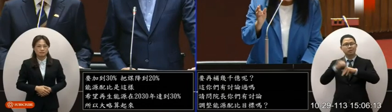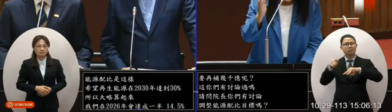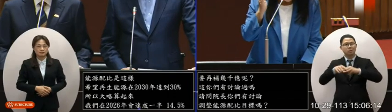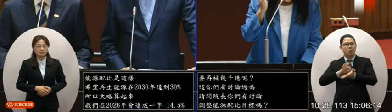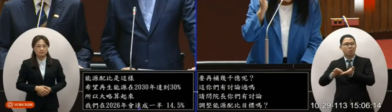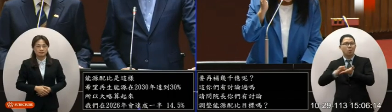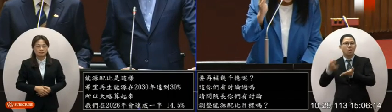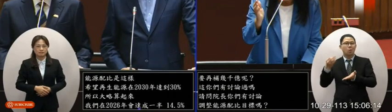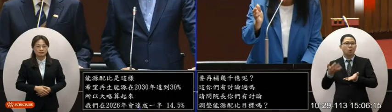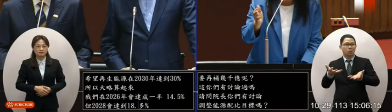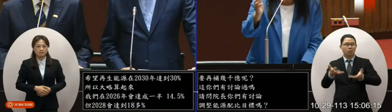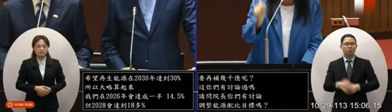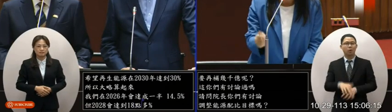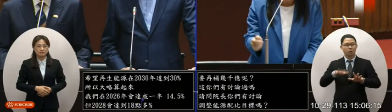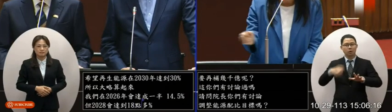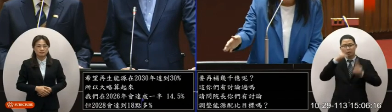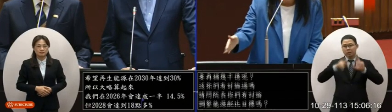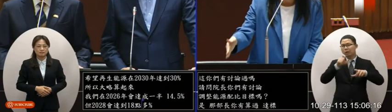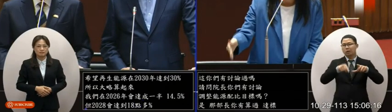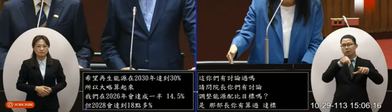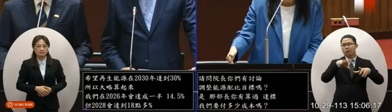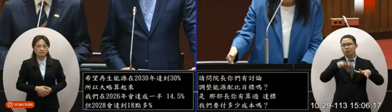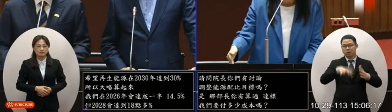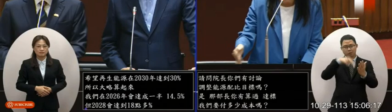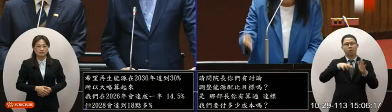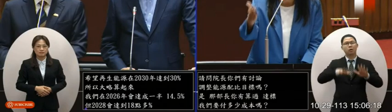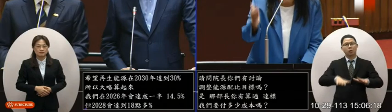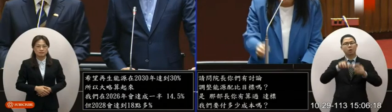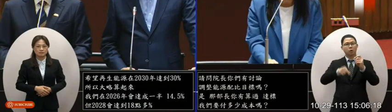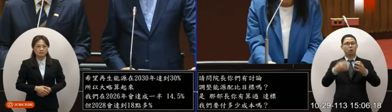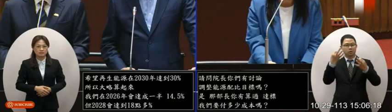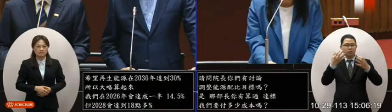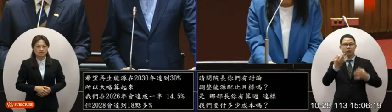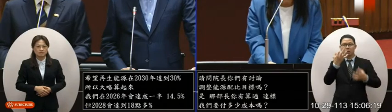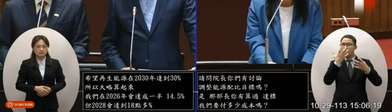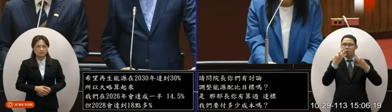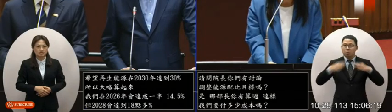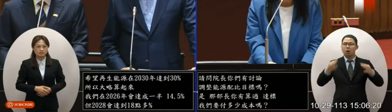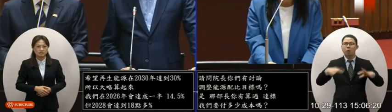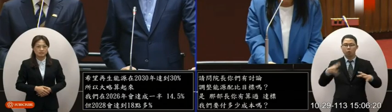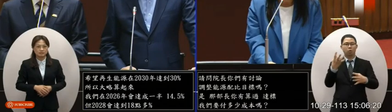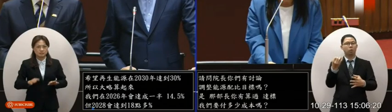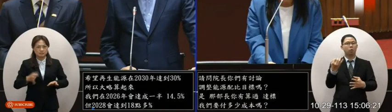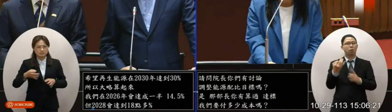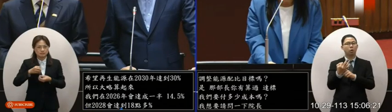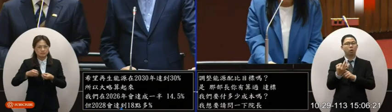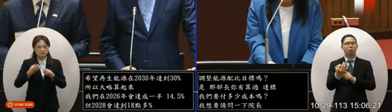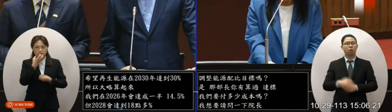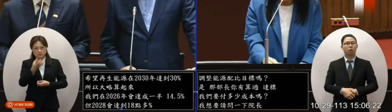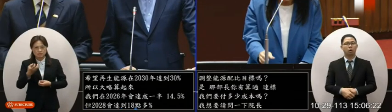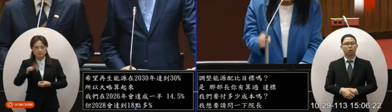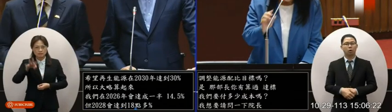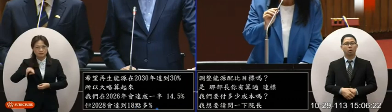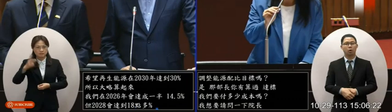請問台電現在賬面上到這個月為止虧損多少錢你知道嗎那目前他財務虧損應該達到四千兩